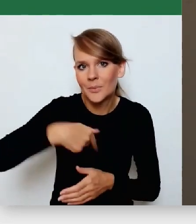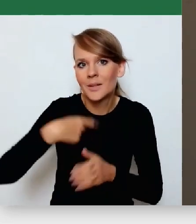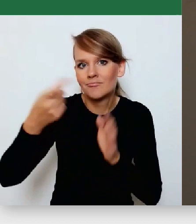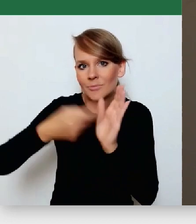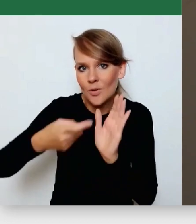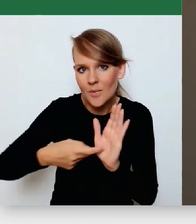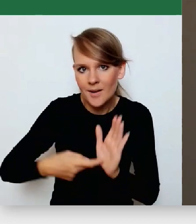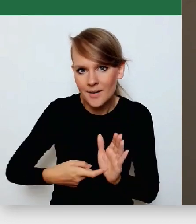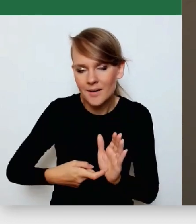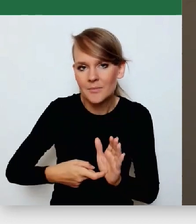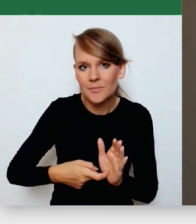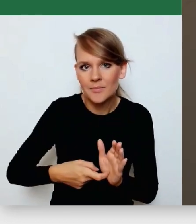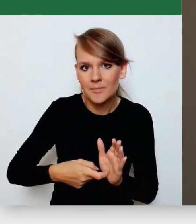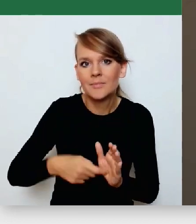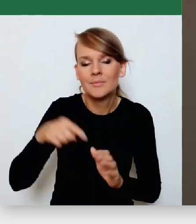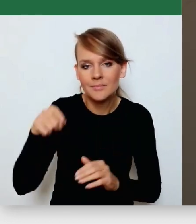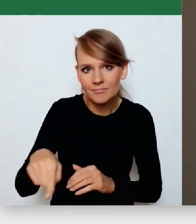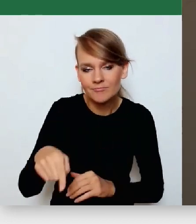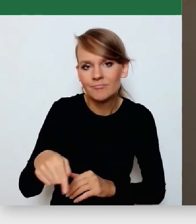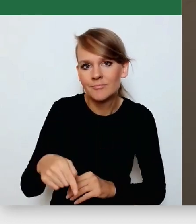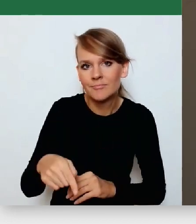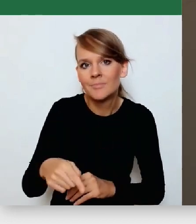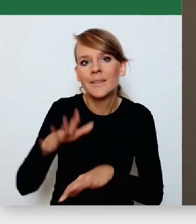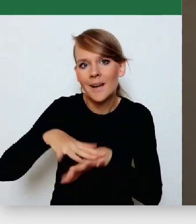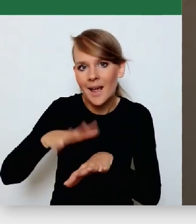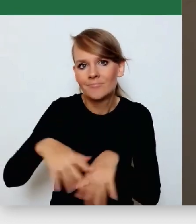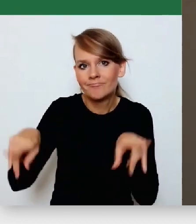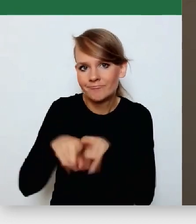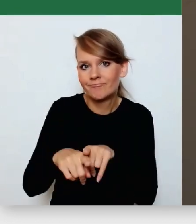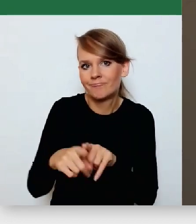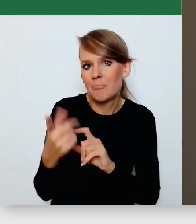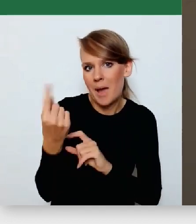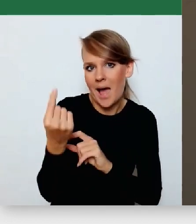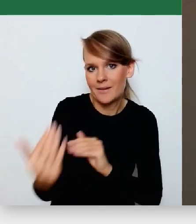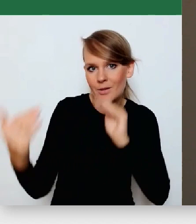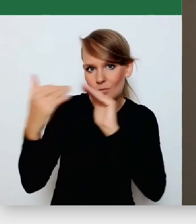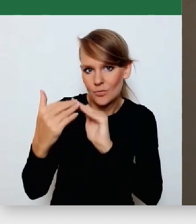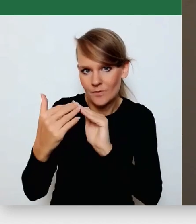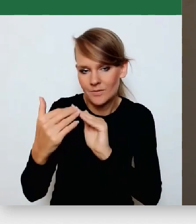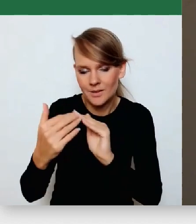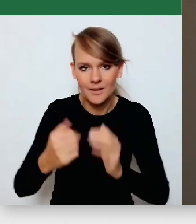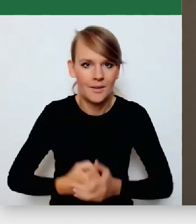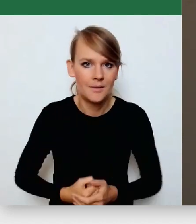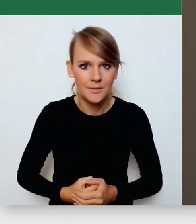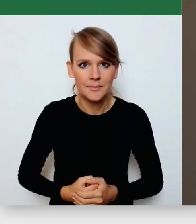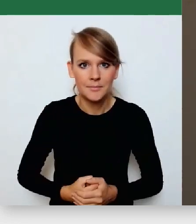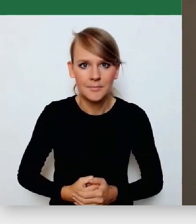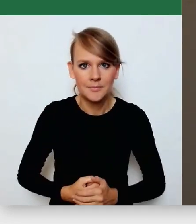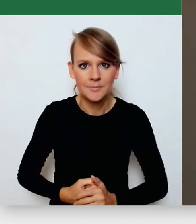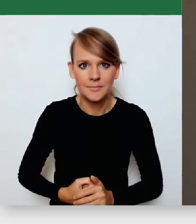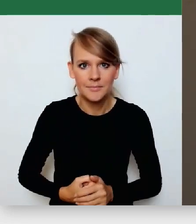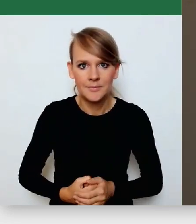tego partnerskiego traktowania i nie ograniczenia nam, czy permanentnego